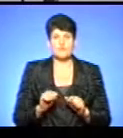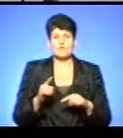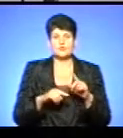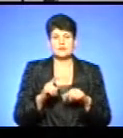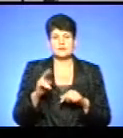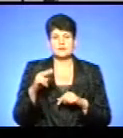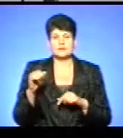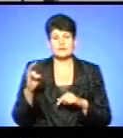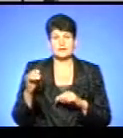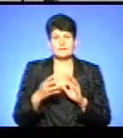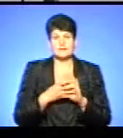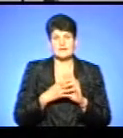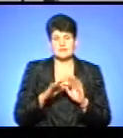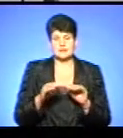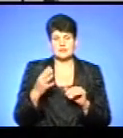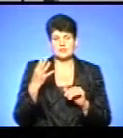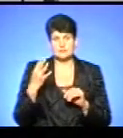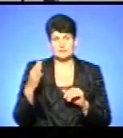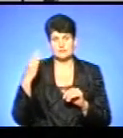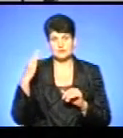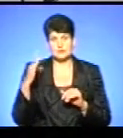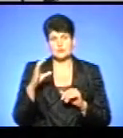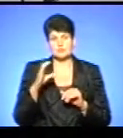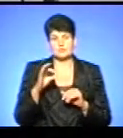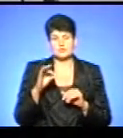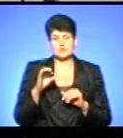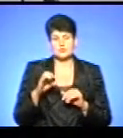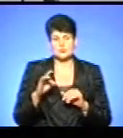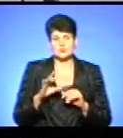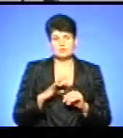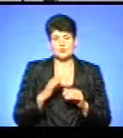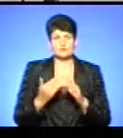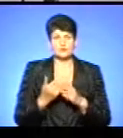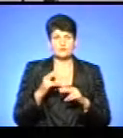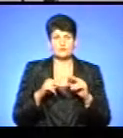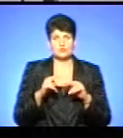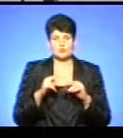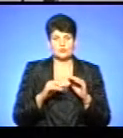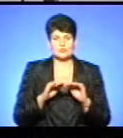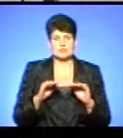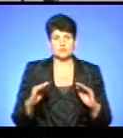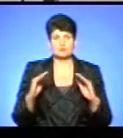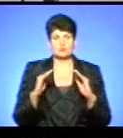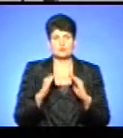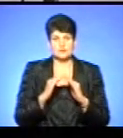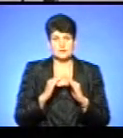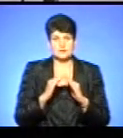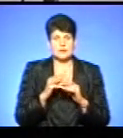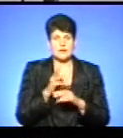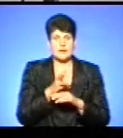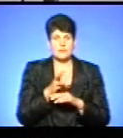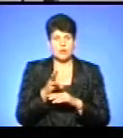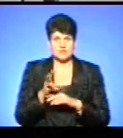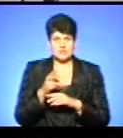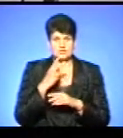Данилюків дев'ять дітей, із них четверо прийомні. Соломія Струс побувала у новозбудованому дитячому будинку. Репортаж з місця